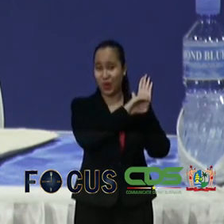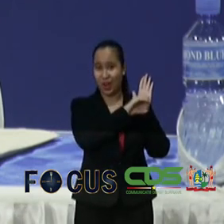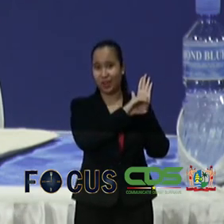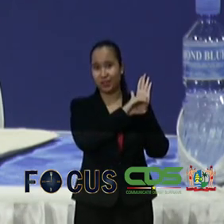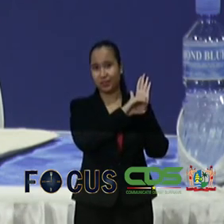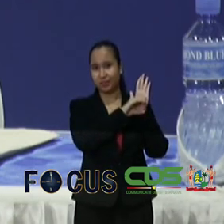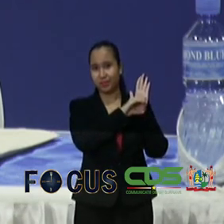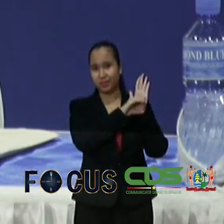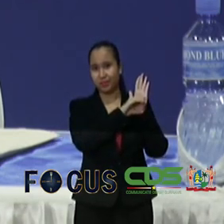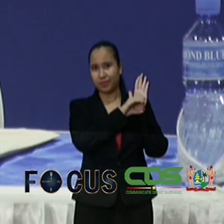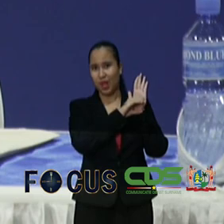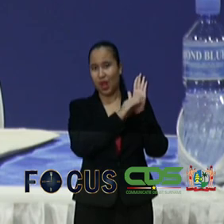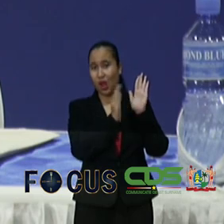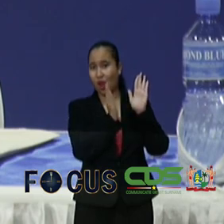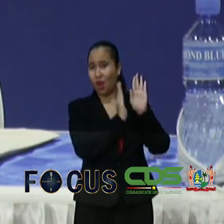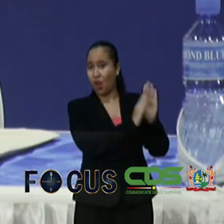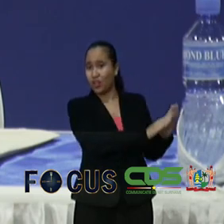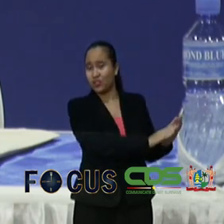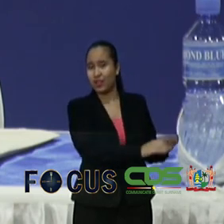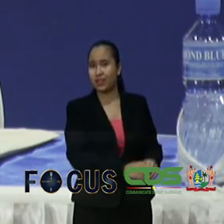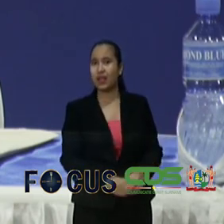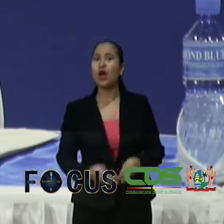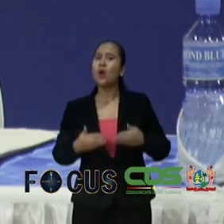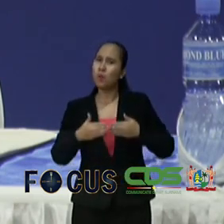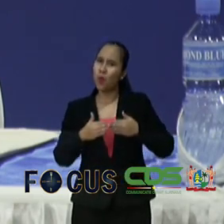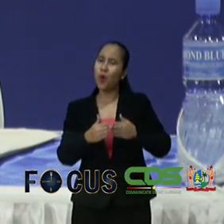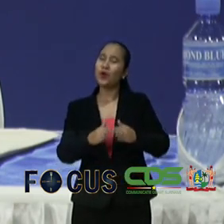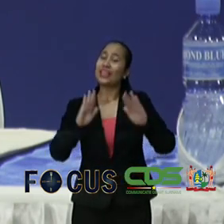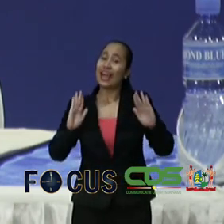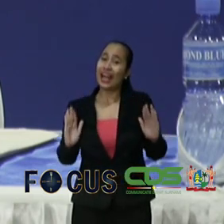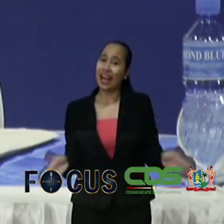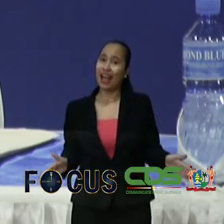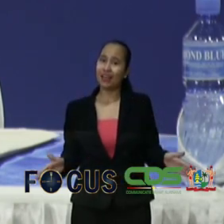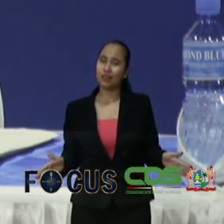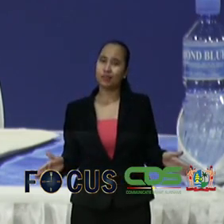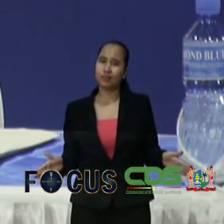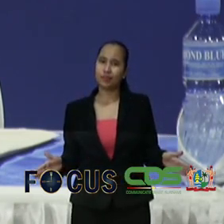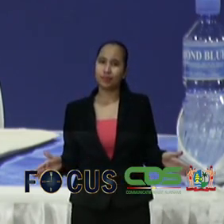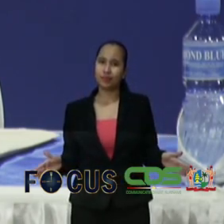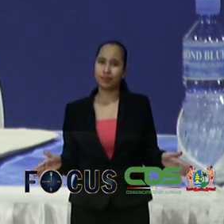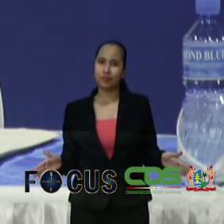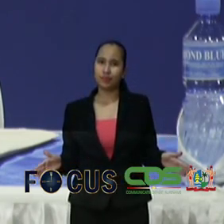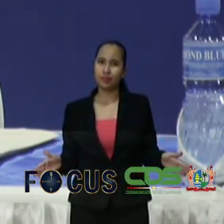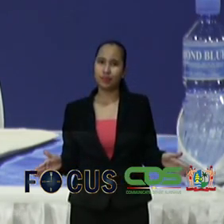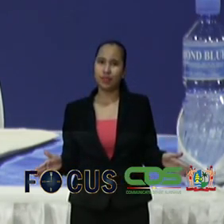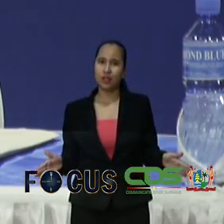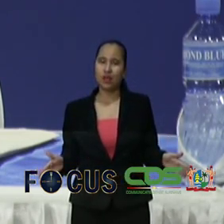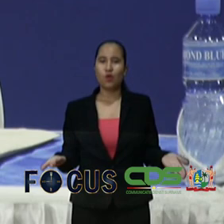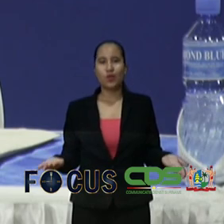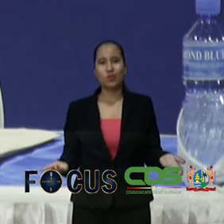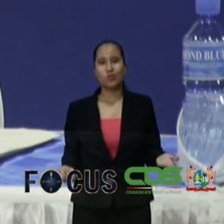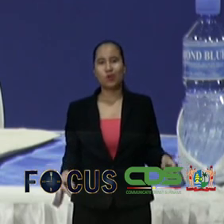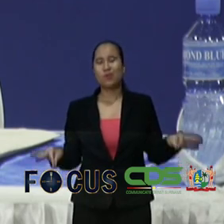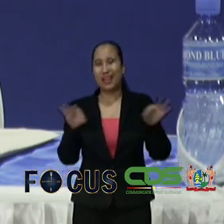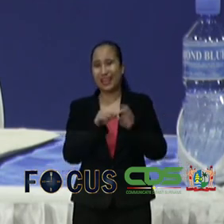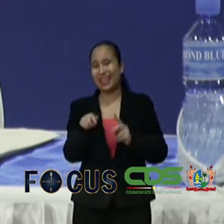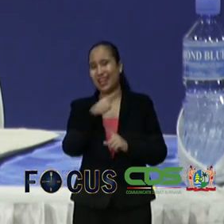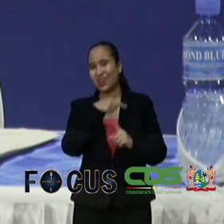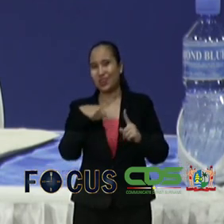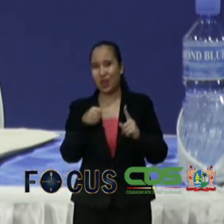los hiervan zijn de boothouders ready wat ook nog speelt zijn de aanmeerstijgers Meersorg